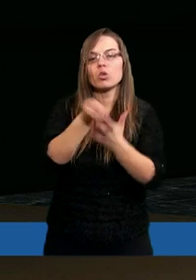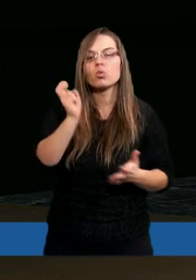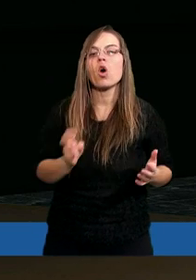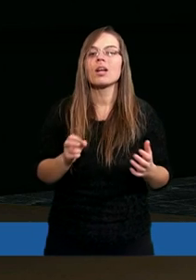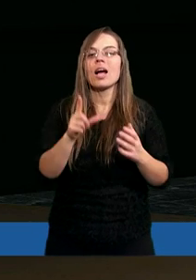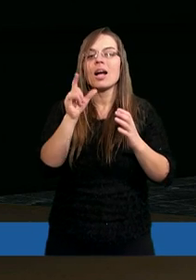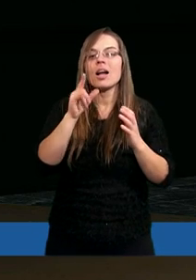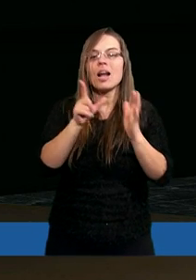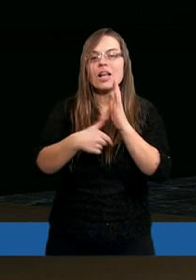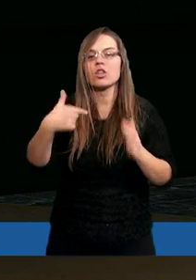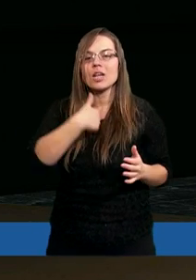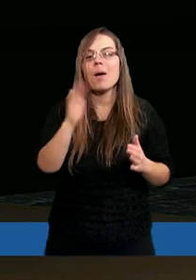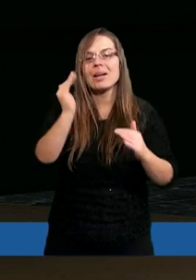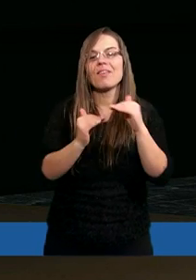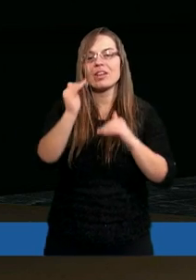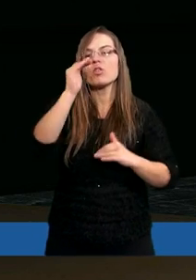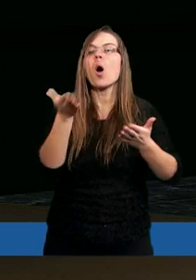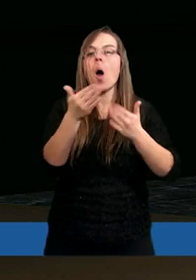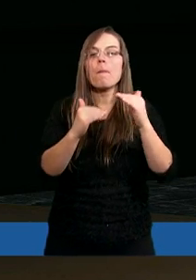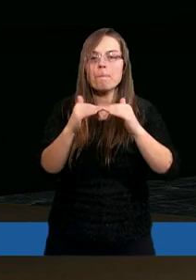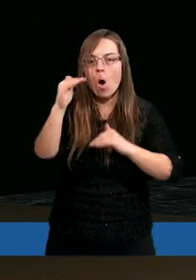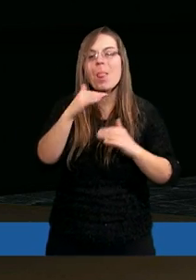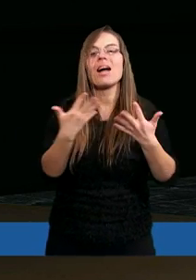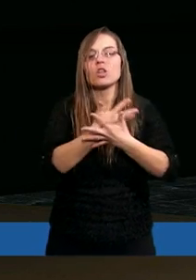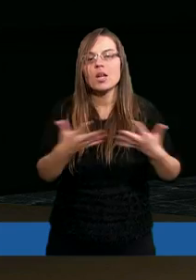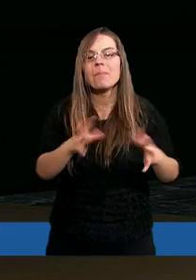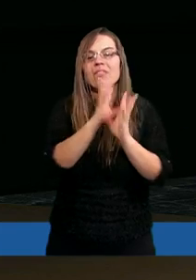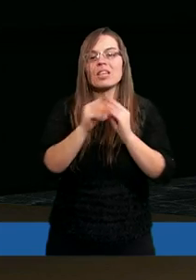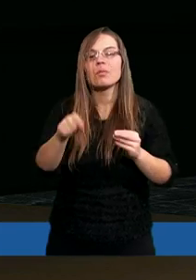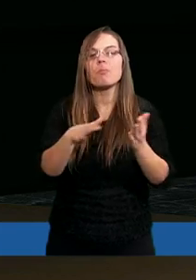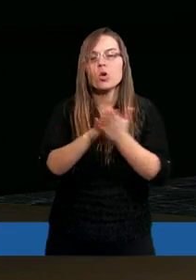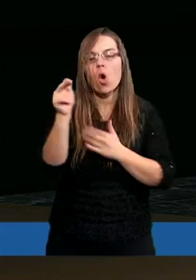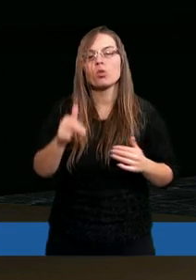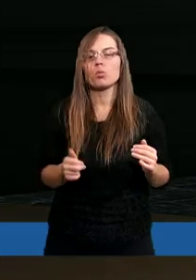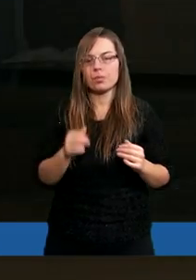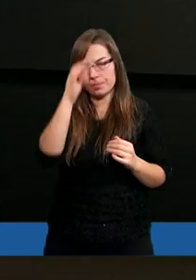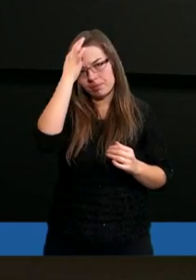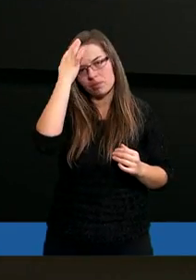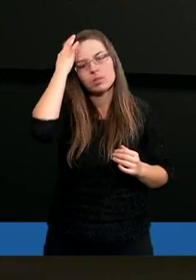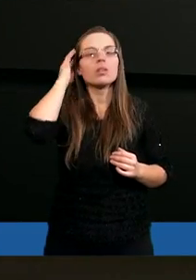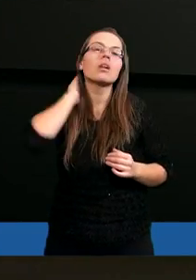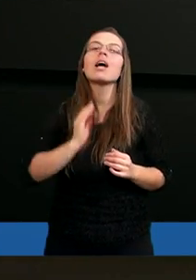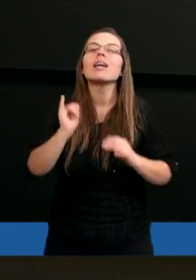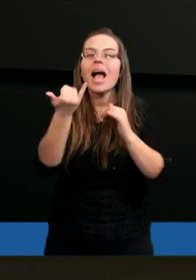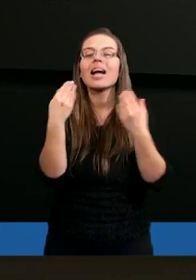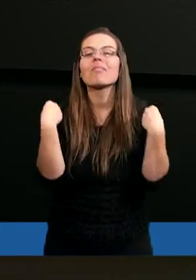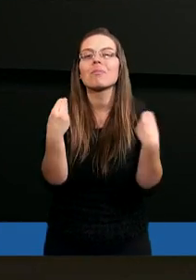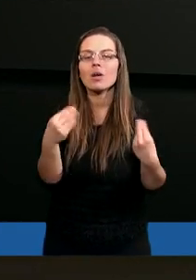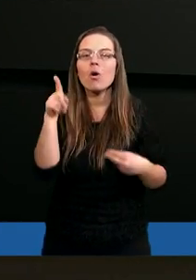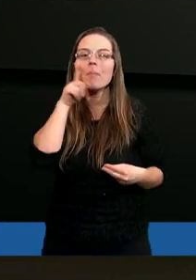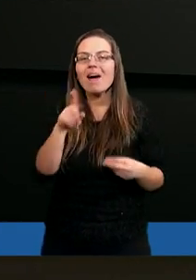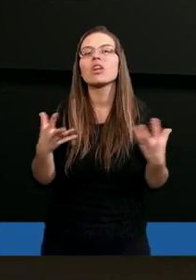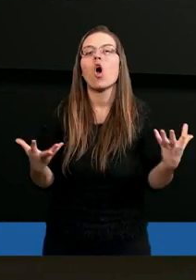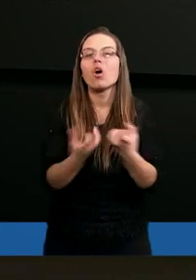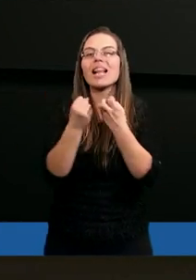wyrzucony. A gdy ja będę wywyższony ponad ziemię, wszystkich do siebie pociągnę. Jakie wspaniałe prawdy